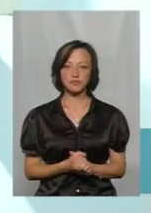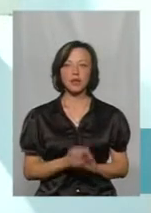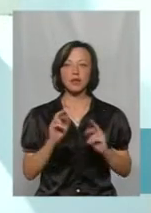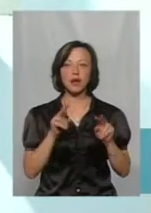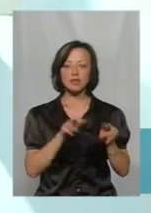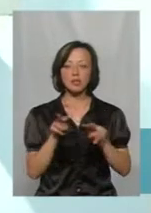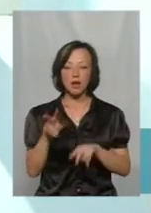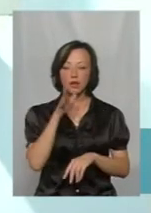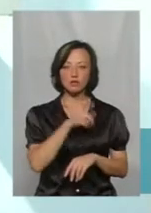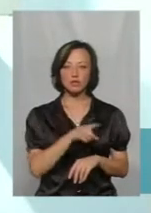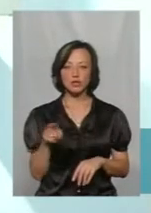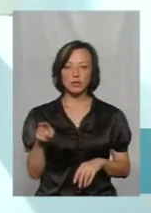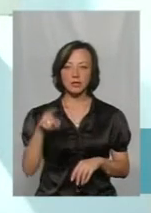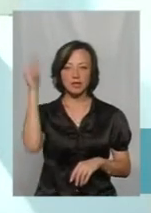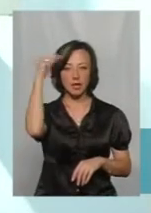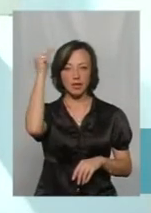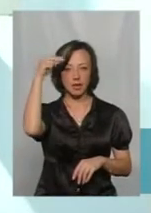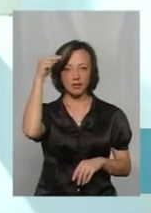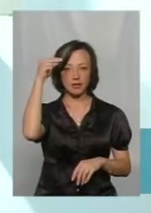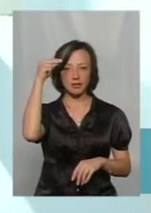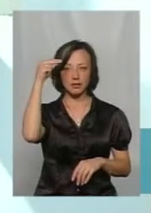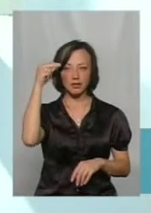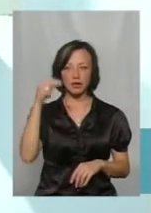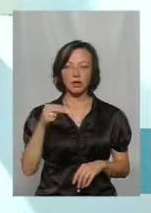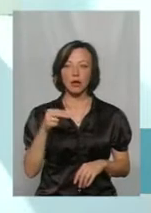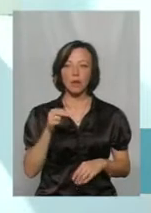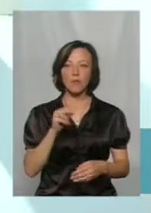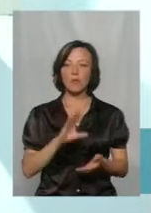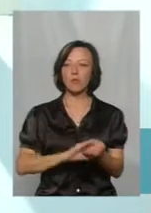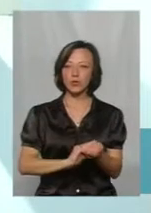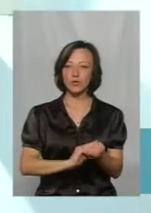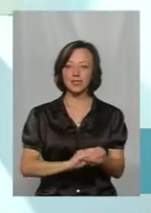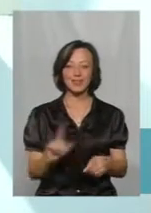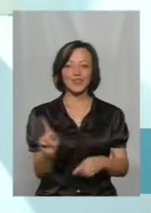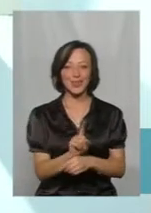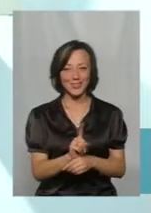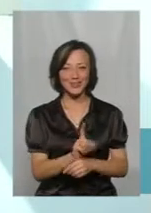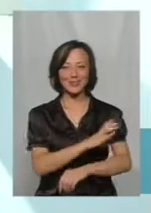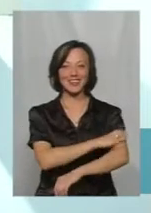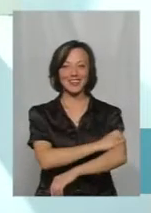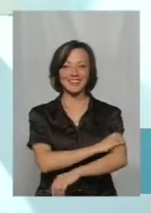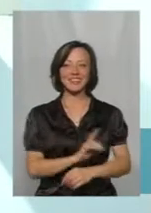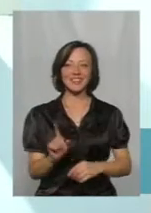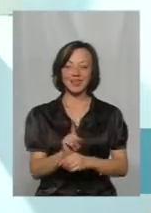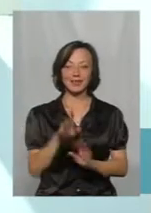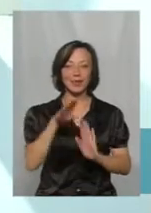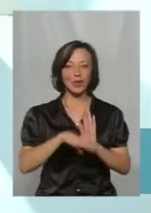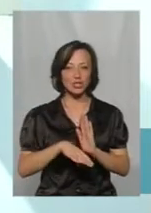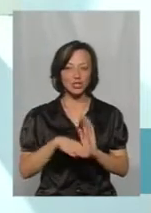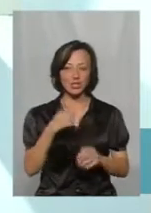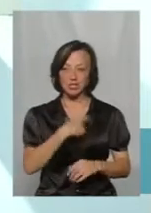спостерігалось під час занять, пульс був в нормі. Тиск теж. За погіршенням